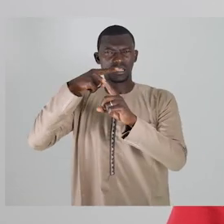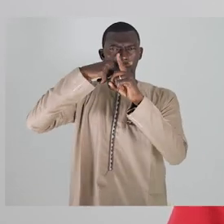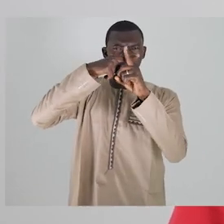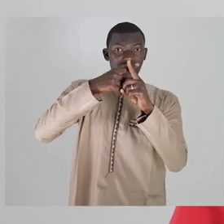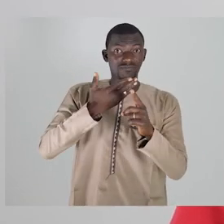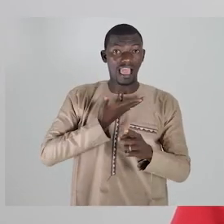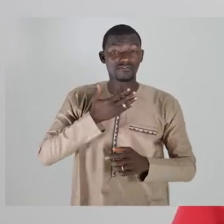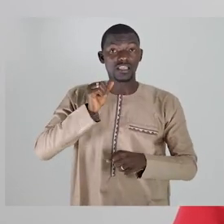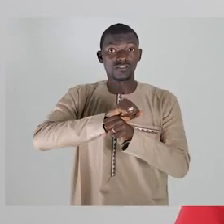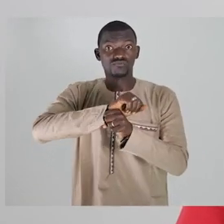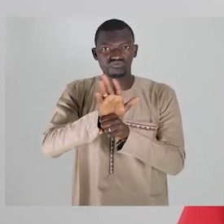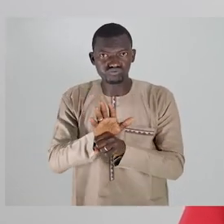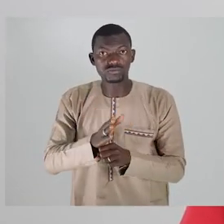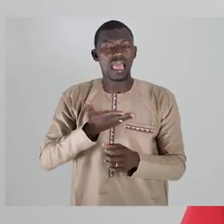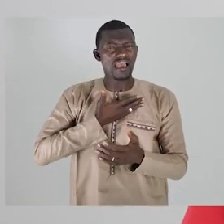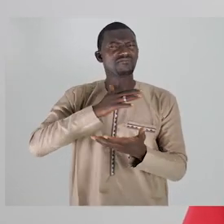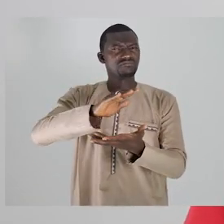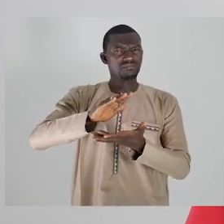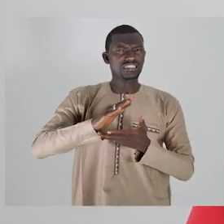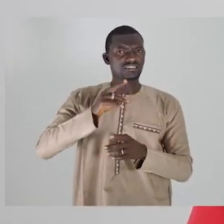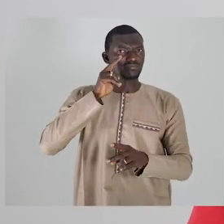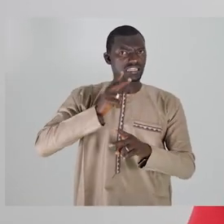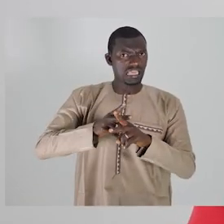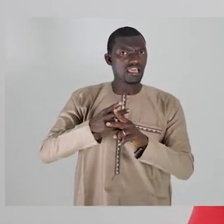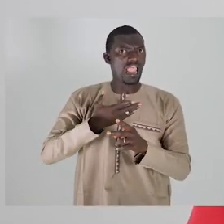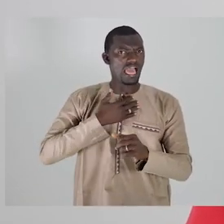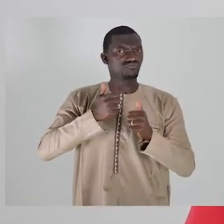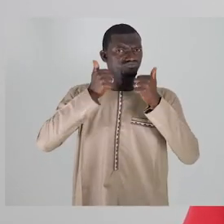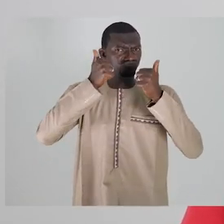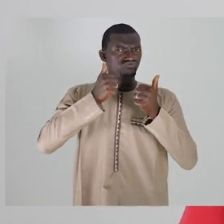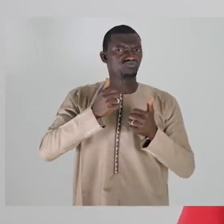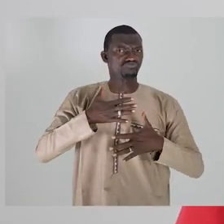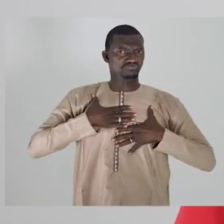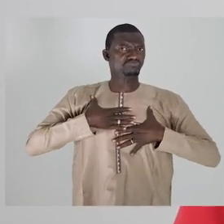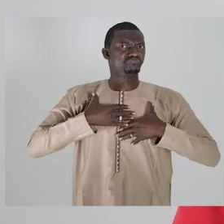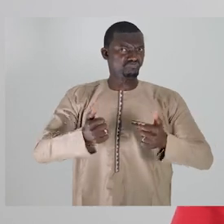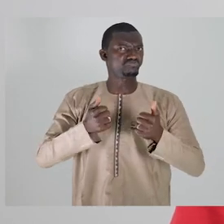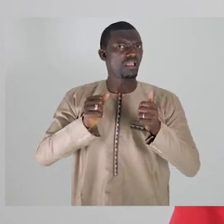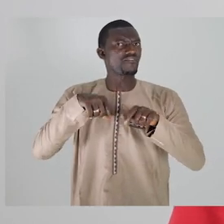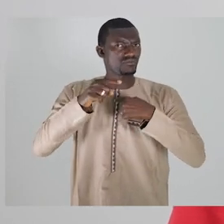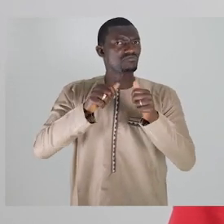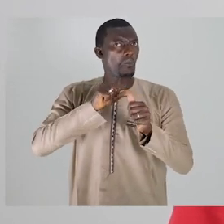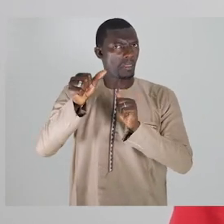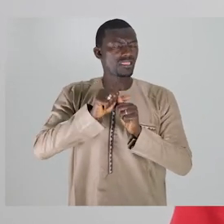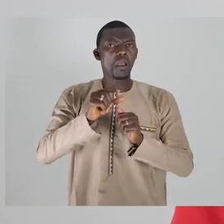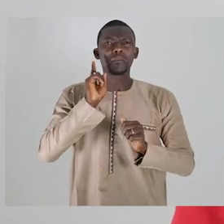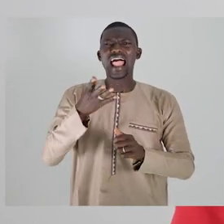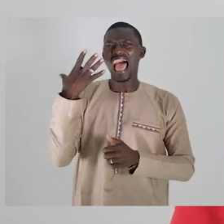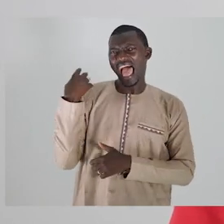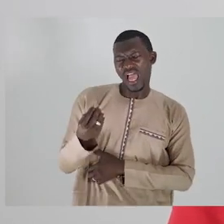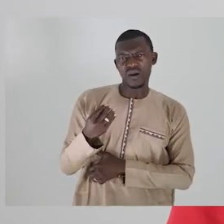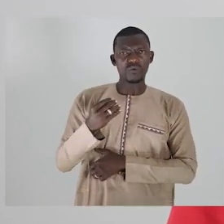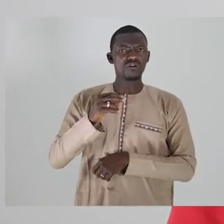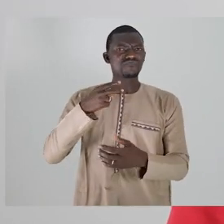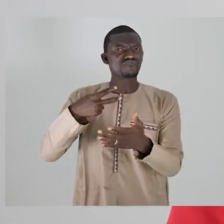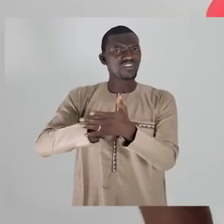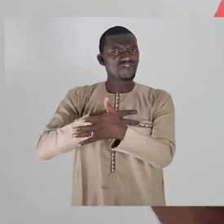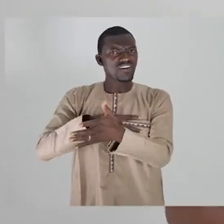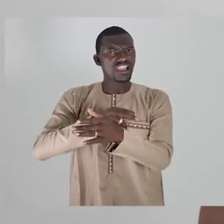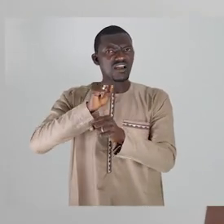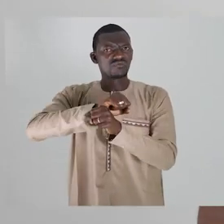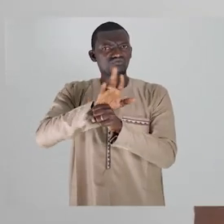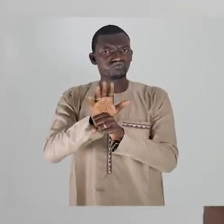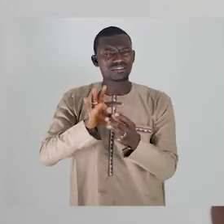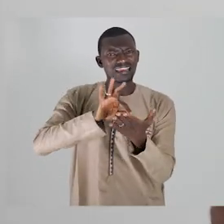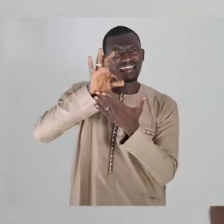fanti. Yimpe ndarabe tawa no jogi onyaw ebeheba e penyaunde te heo beheng no kurora no fewe onyaw. Nde